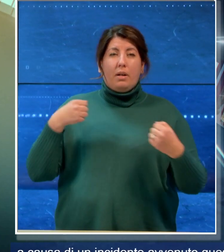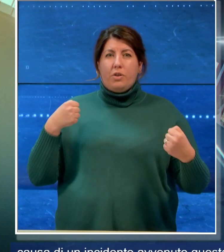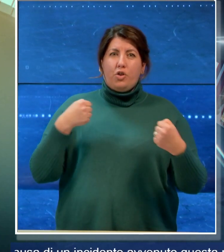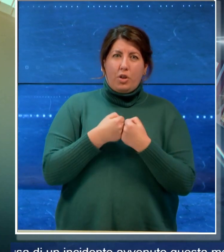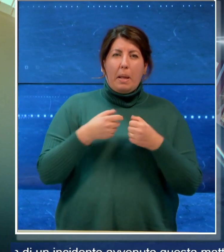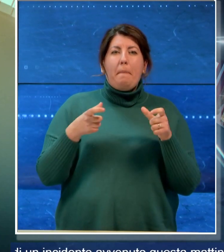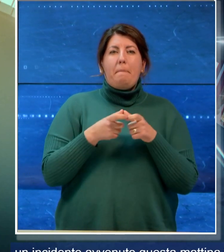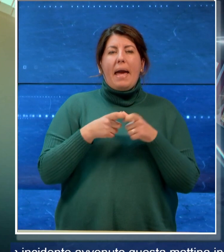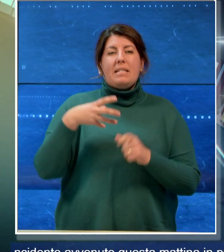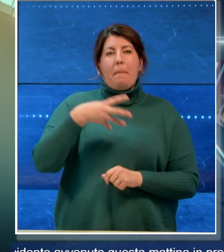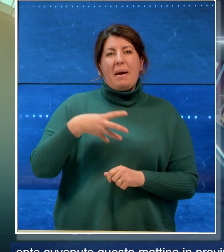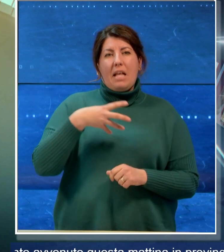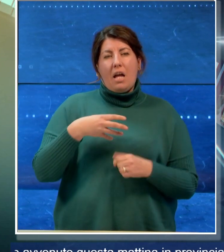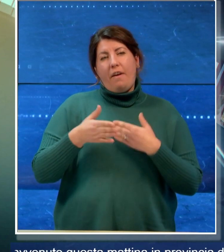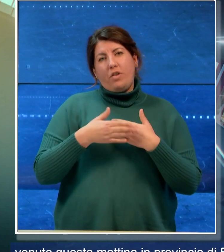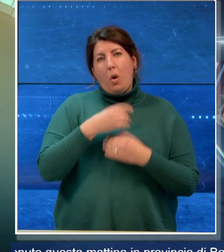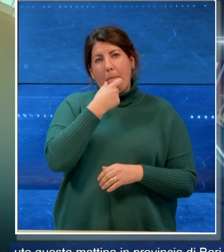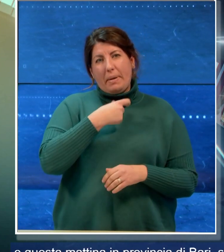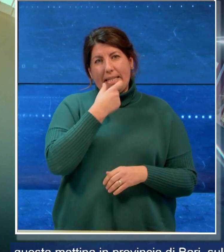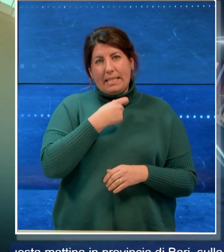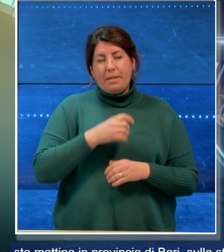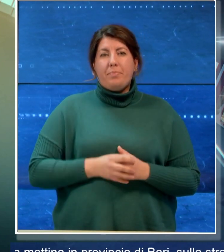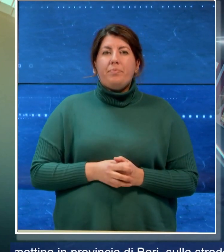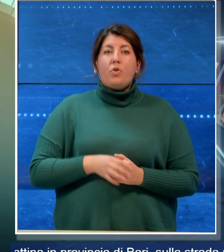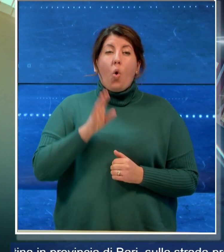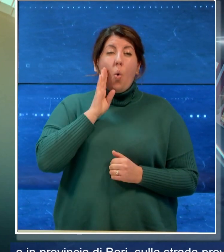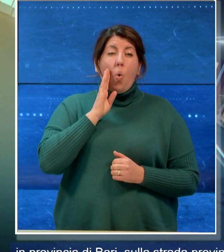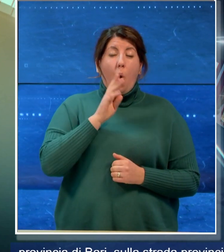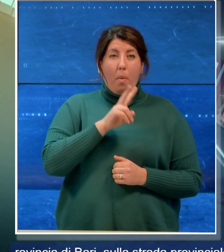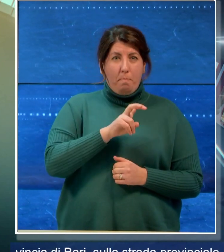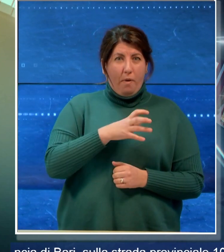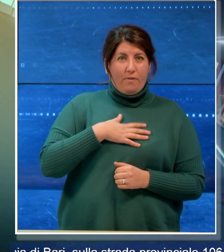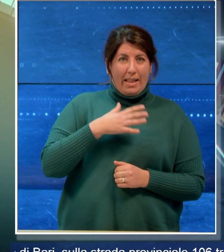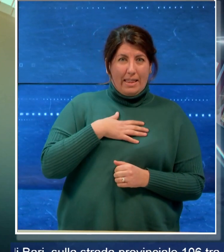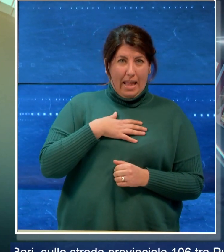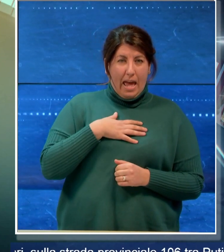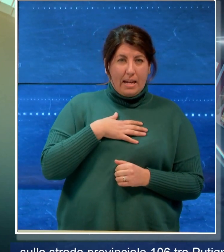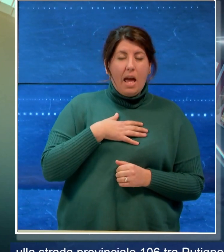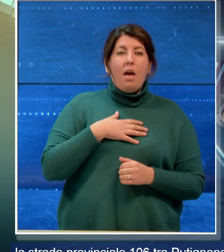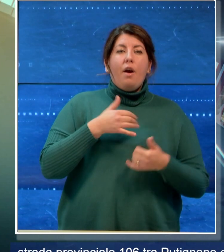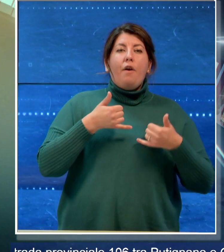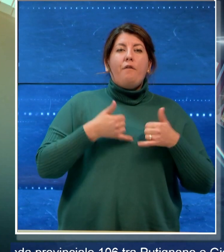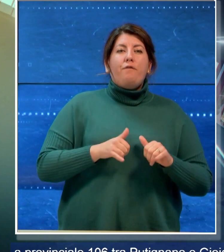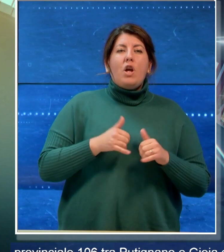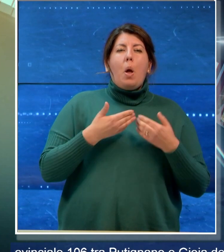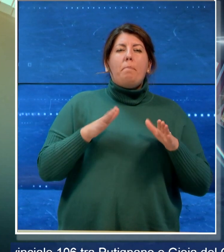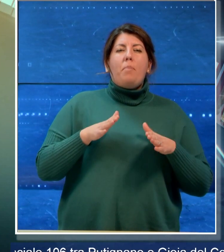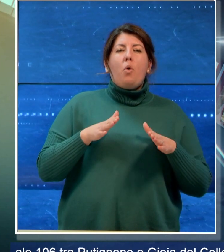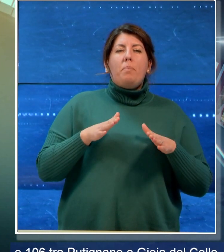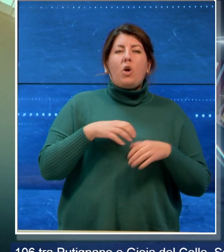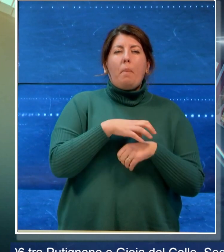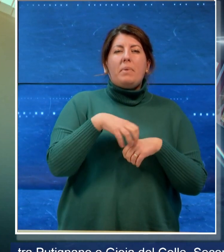provincia di Brindisi il ventenne e il figlio del pubblico ministero della procura di